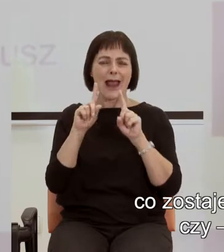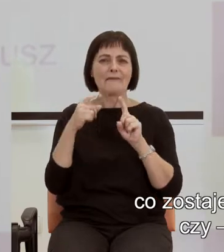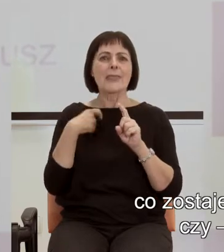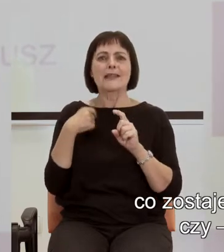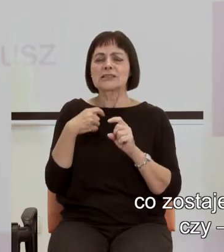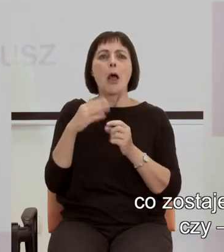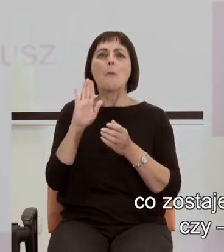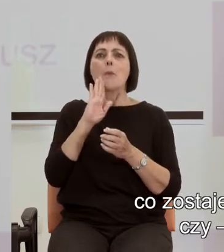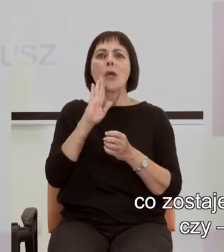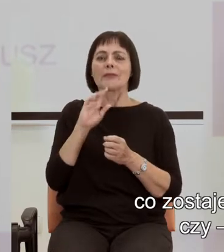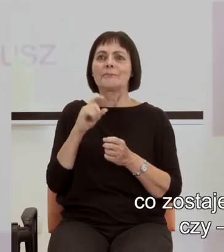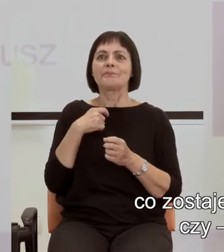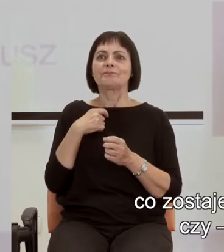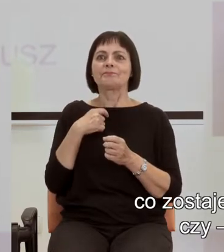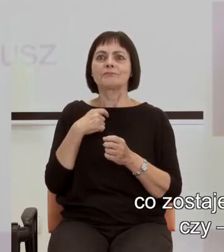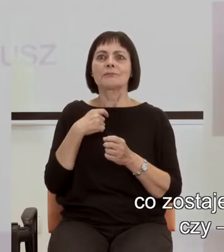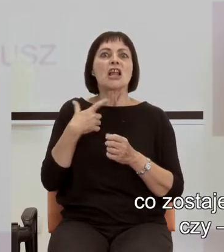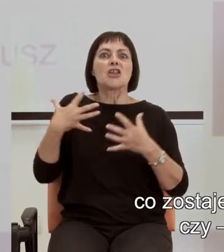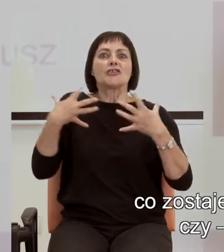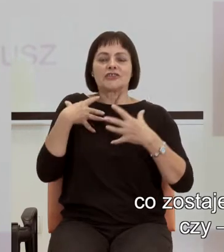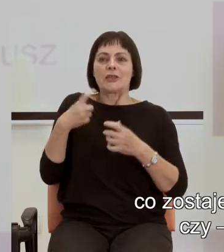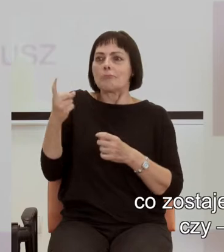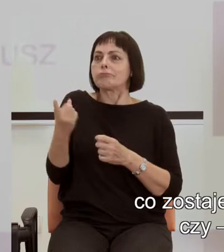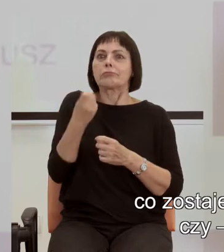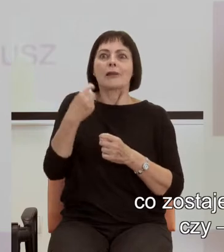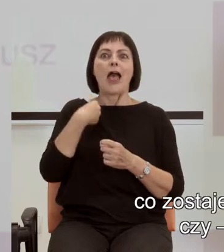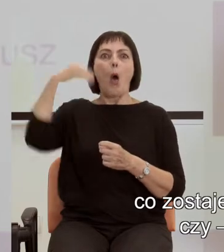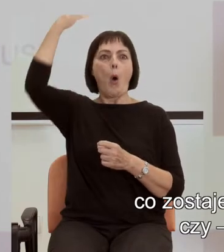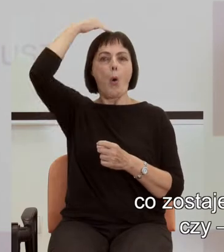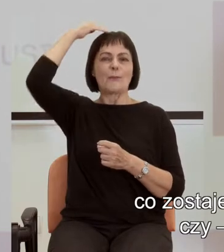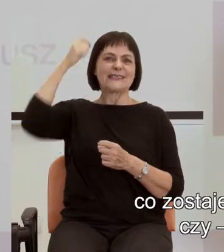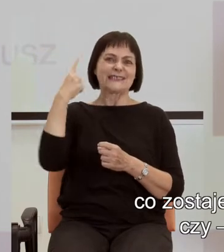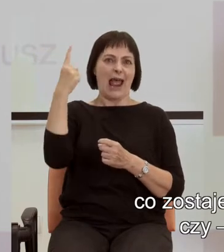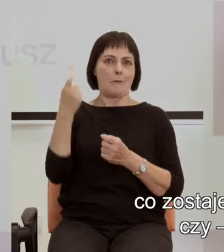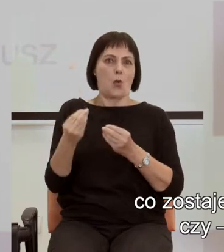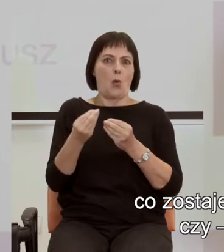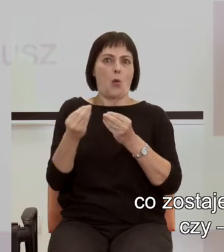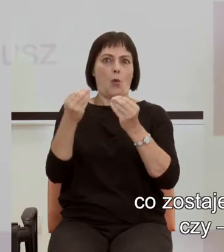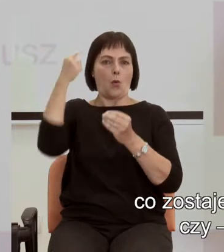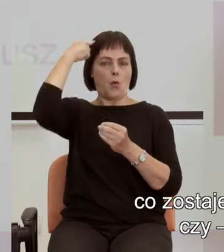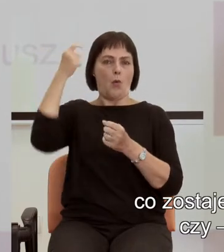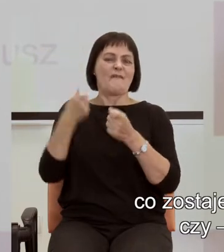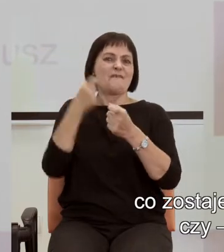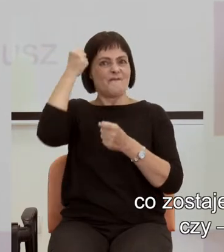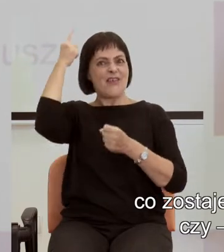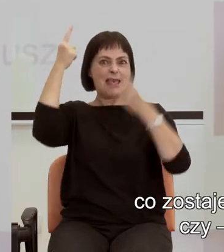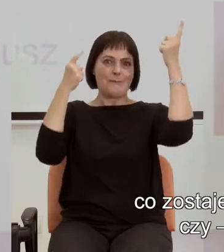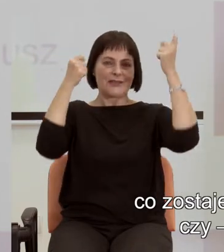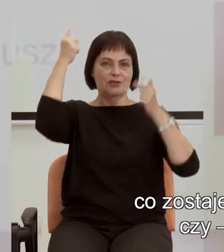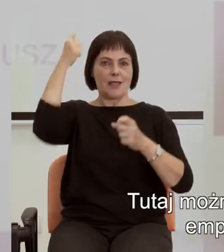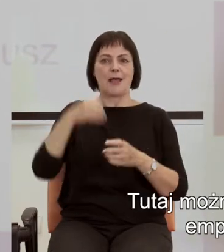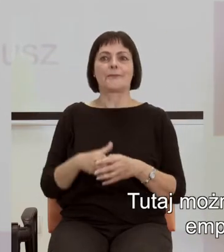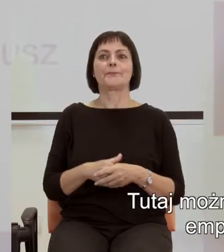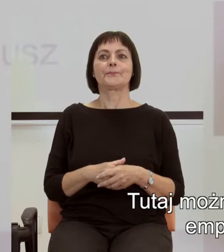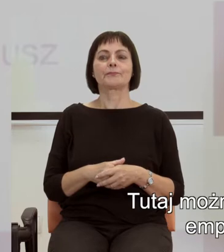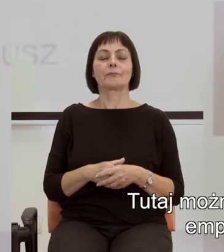powoływane do życia przez nasze umysły, czy dziś powiedzielibyśmy nasze mózgi.